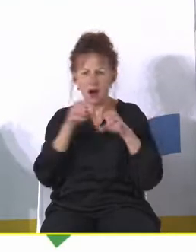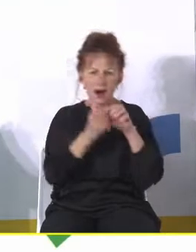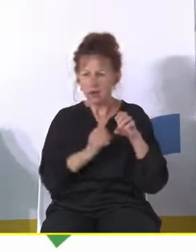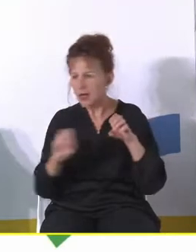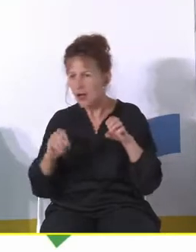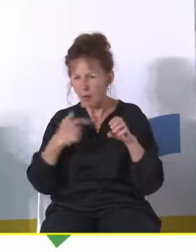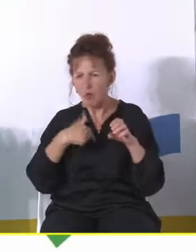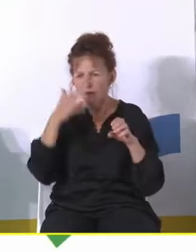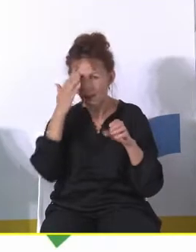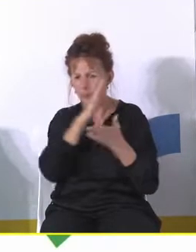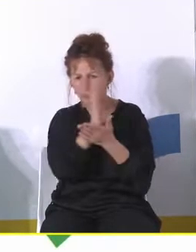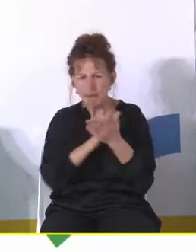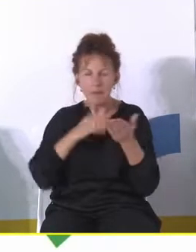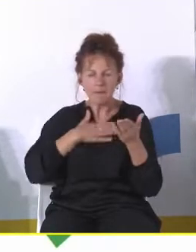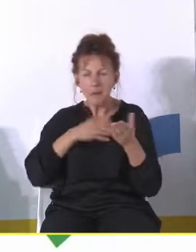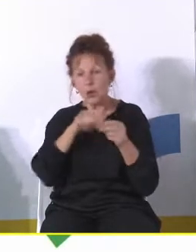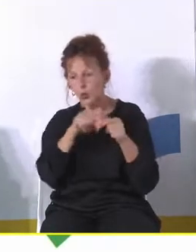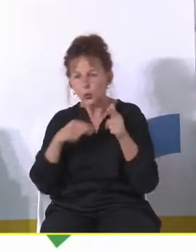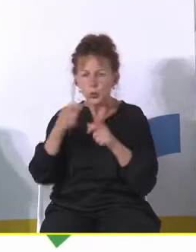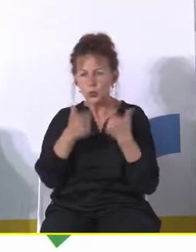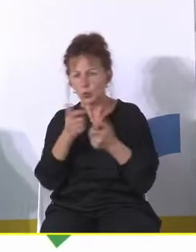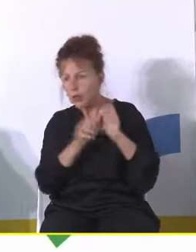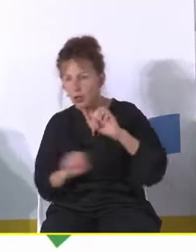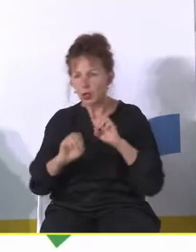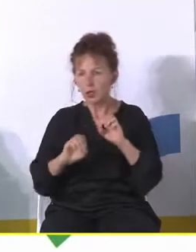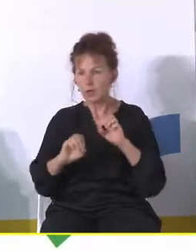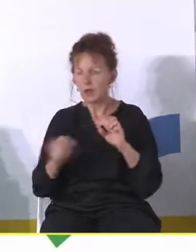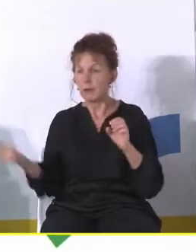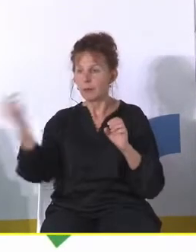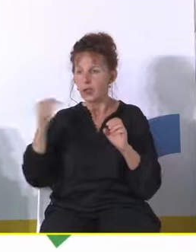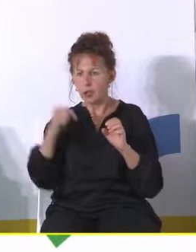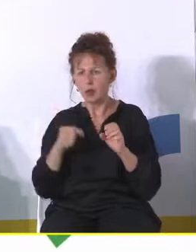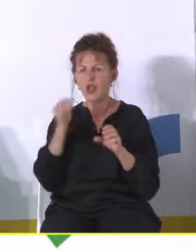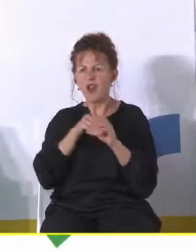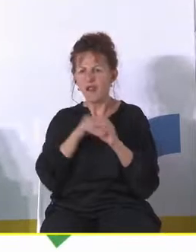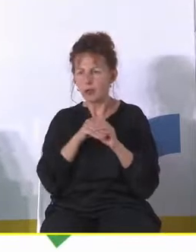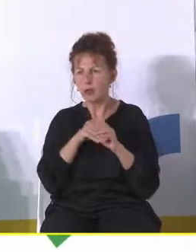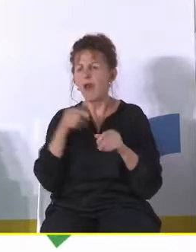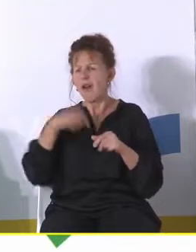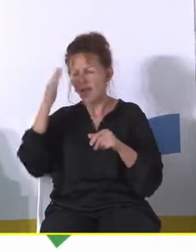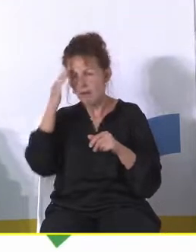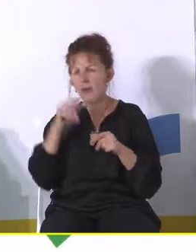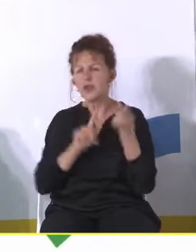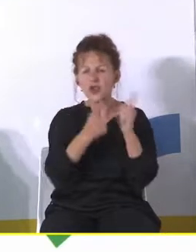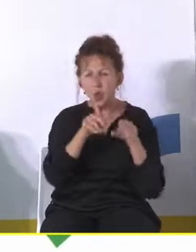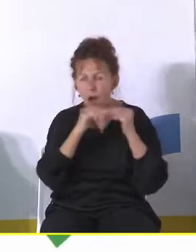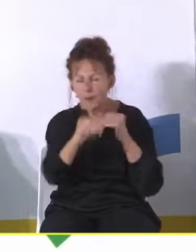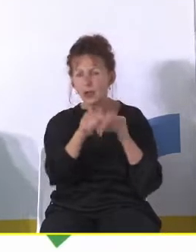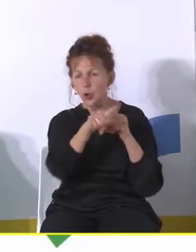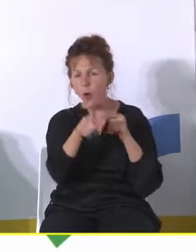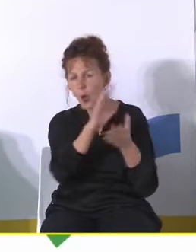informacji przestrzennej, prawda, wszystko tam jest z GIS-u, no tu przychodzi inwestor, wiecie, to my od razu mu mówimy, ta działka, to takie ma tam